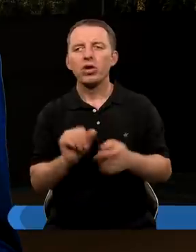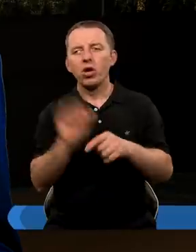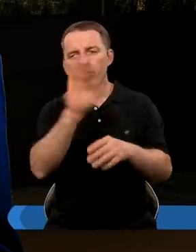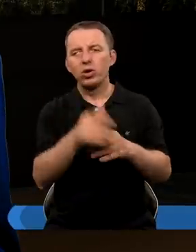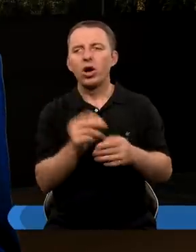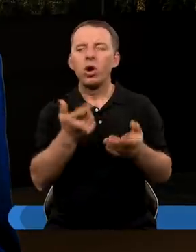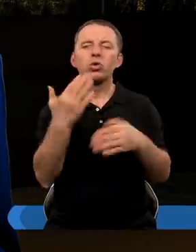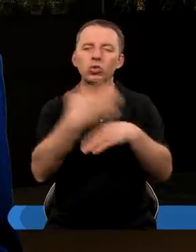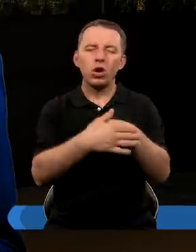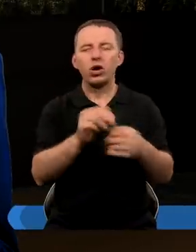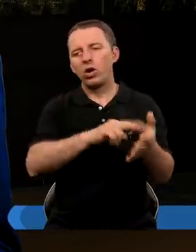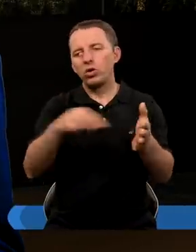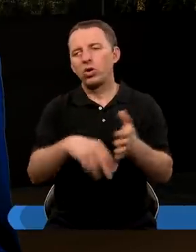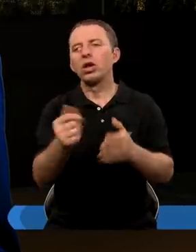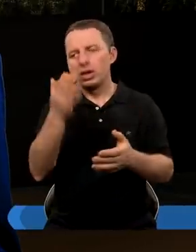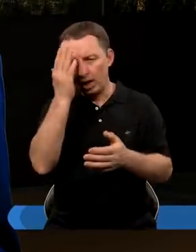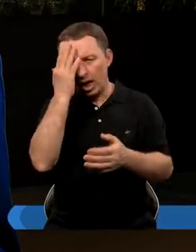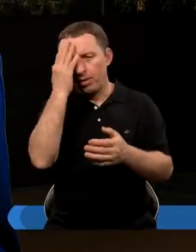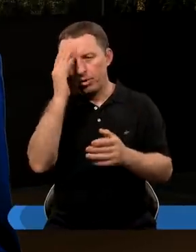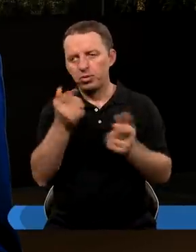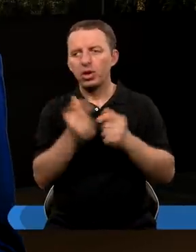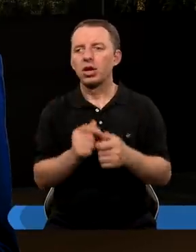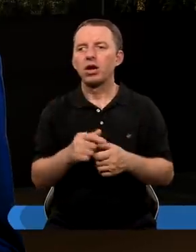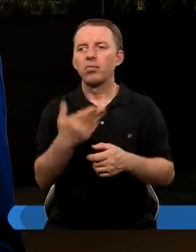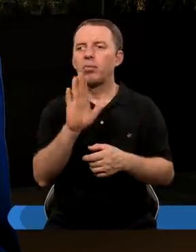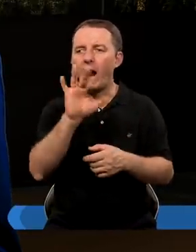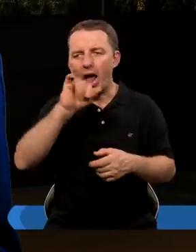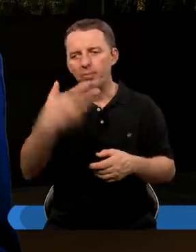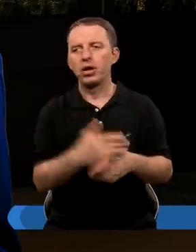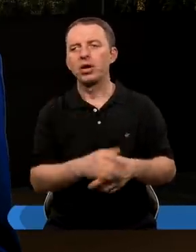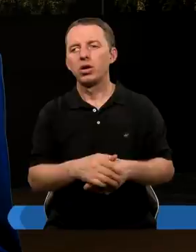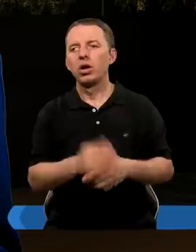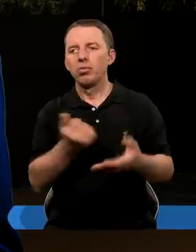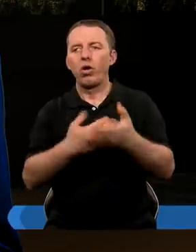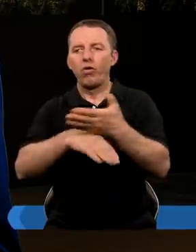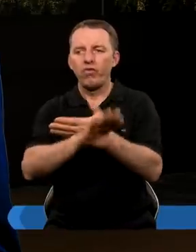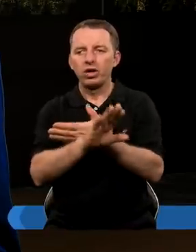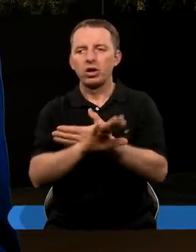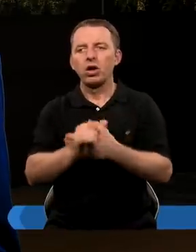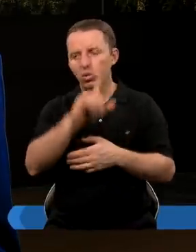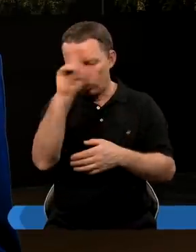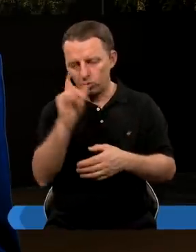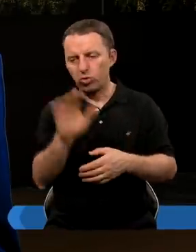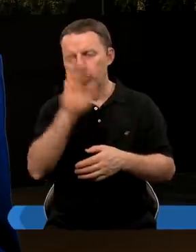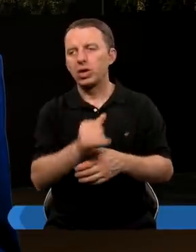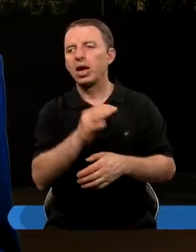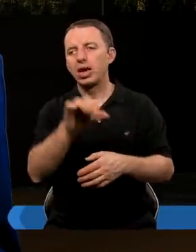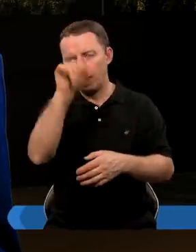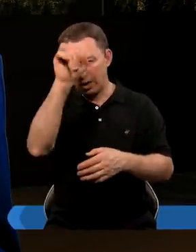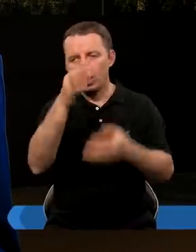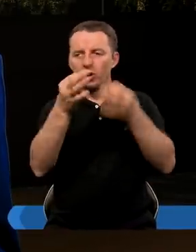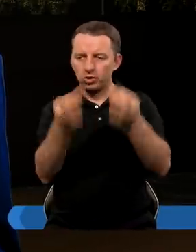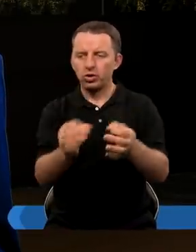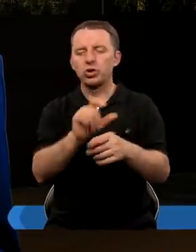którzy od Boga w końcu odchodzili, których mamy przypadki w Biblii, jak na przykład Balam, prawda? Po wyjściu ludu Bożego z Egiptu.